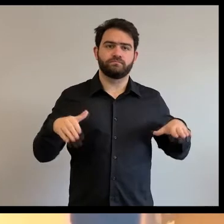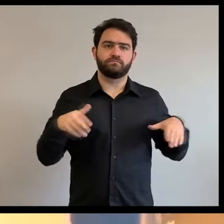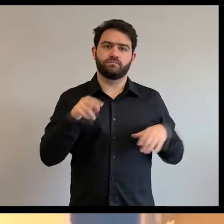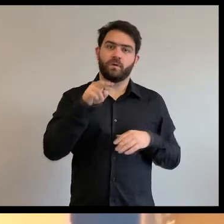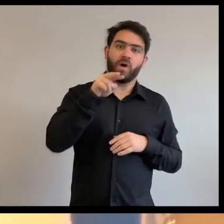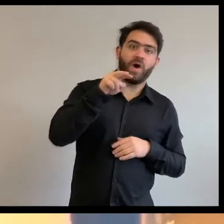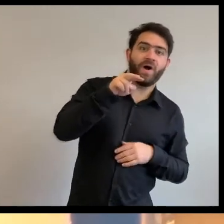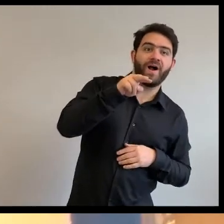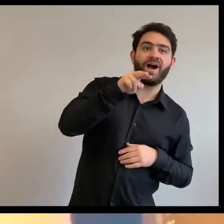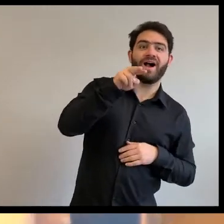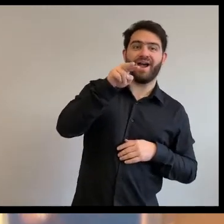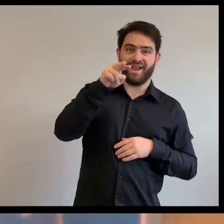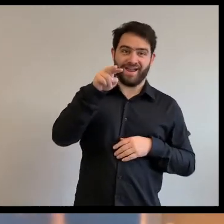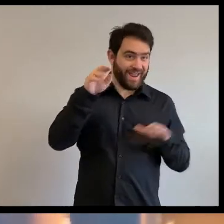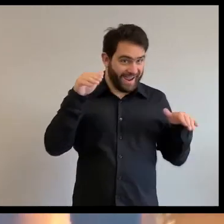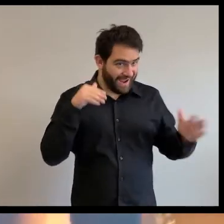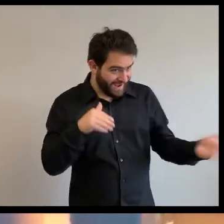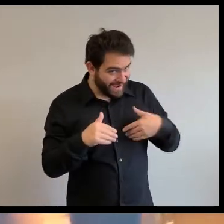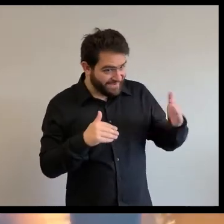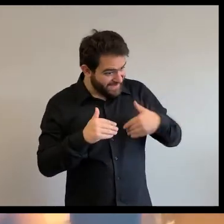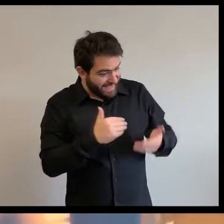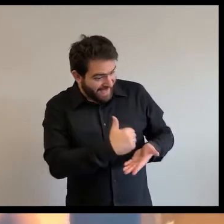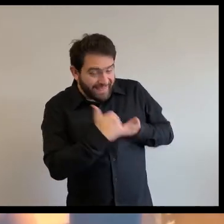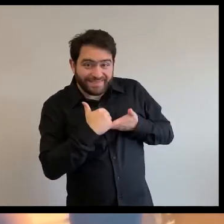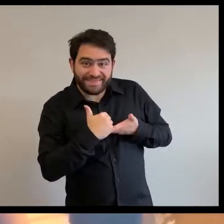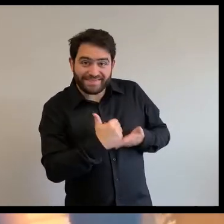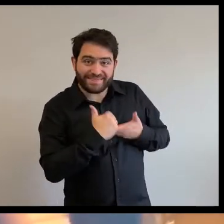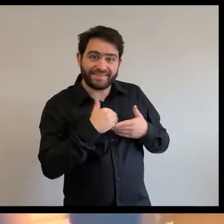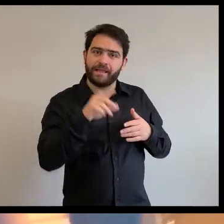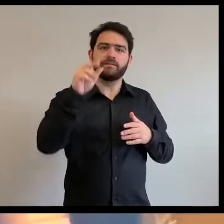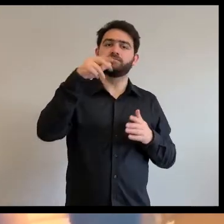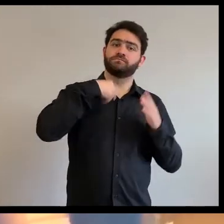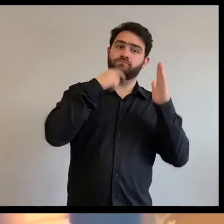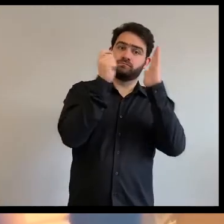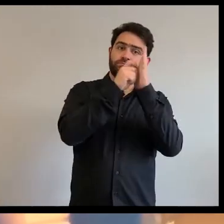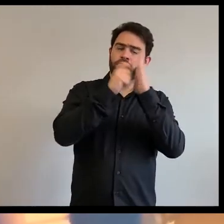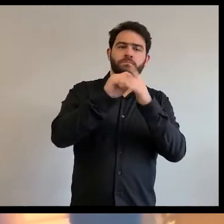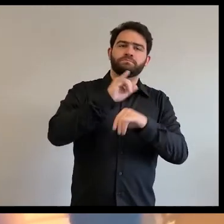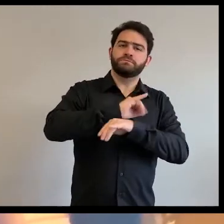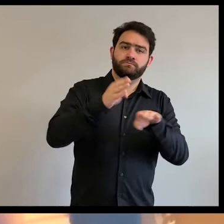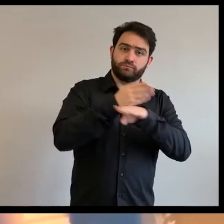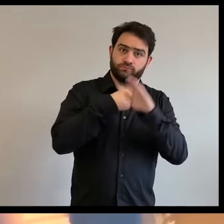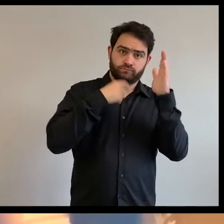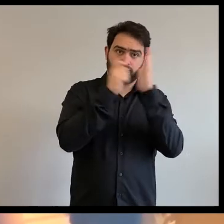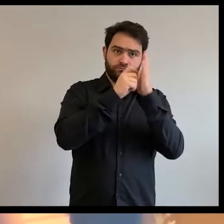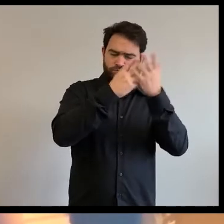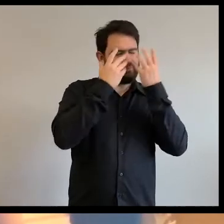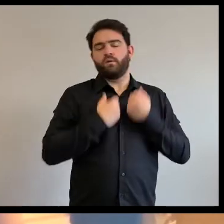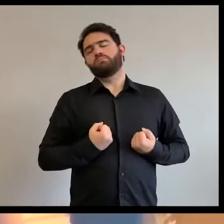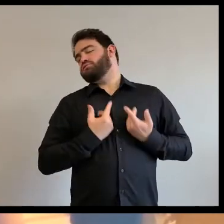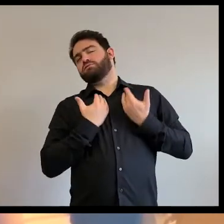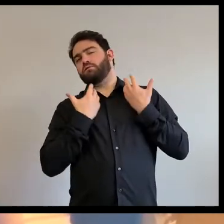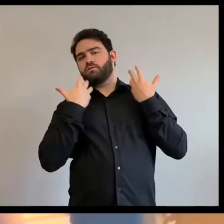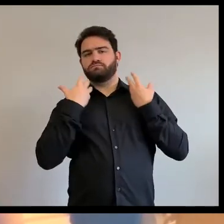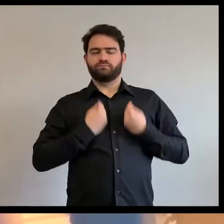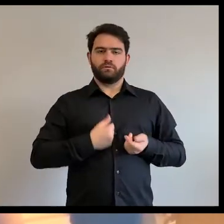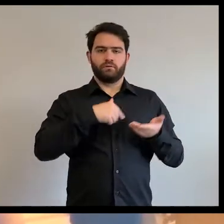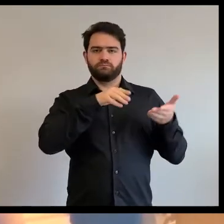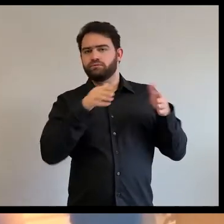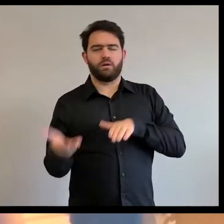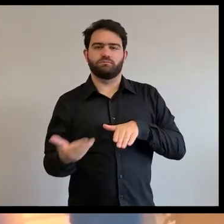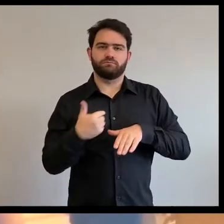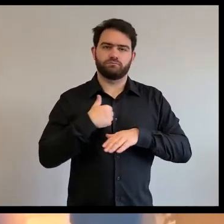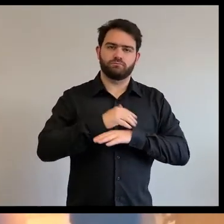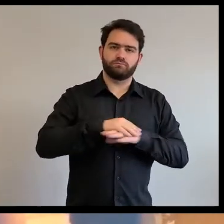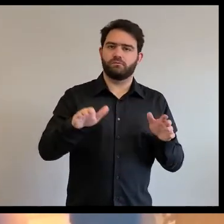peu plus loin il a entendu un bruit, toc toc toc toc toc toc, pic bois, bien, on doit